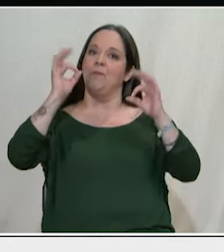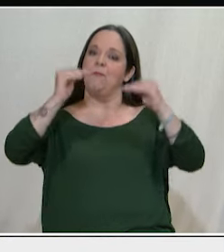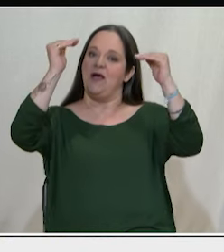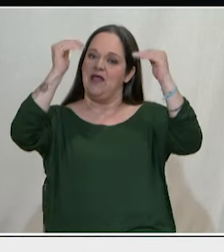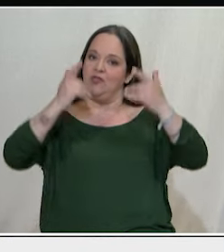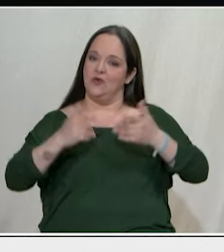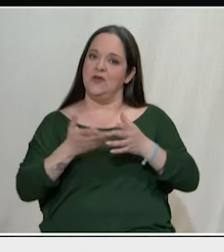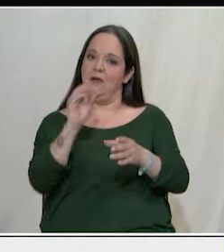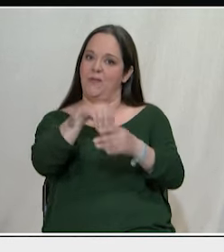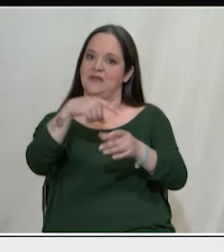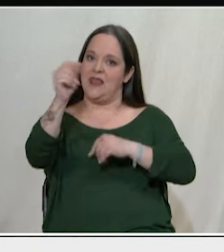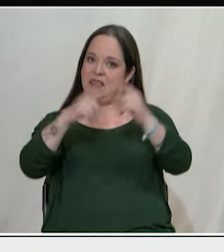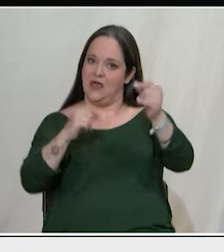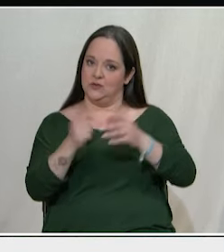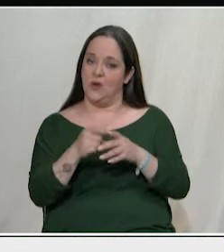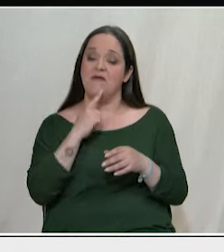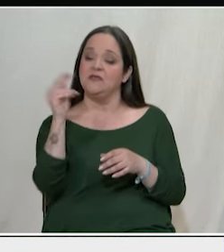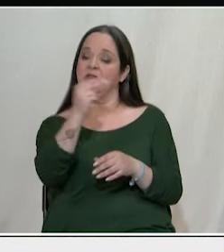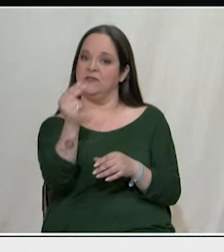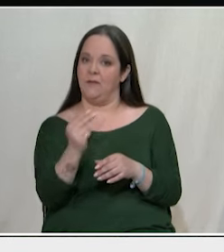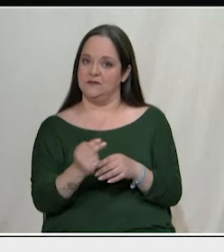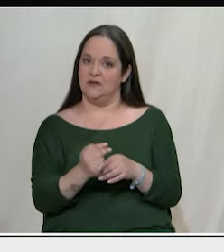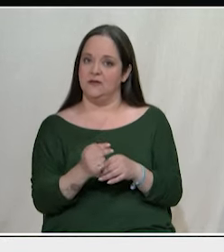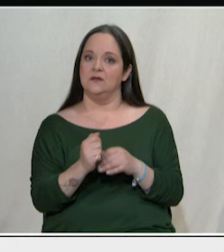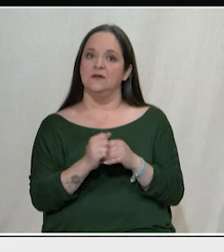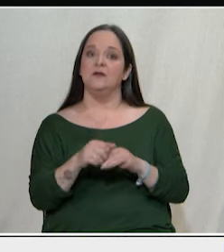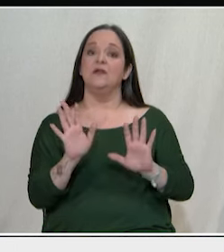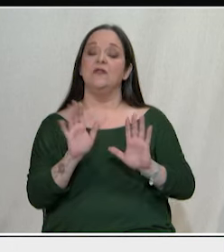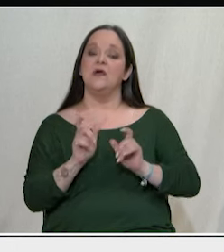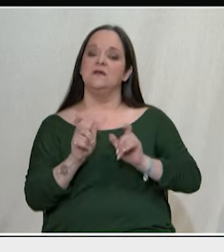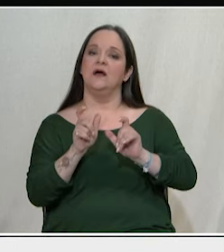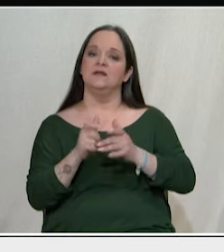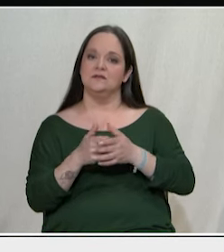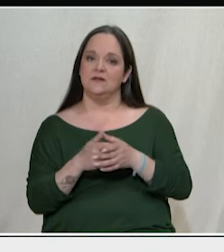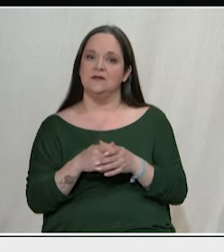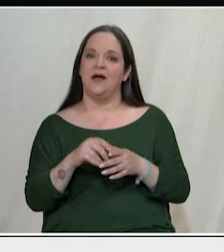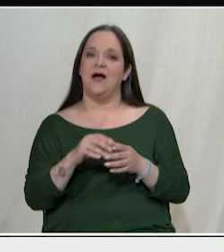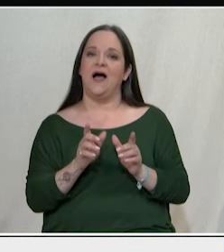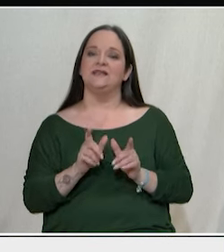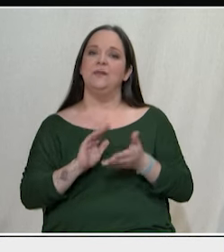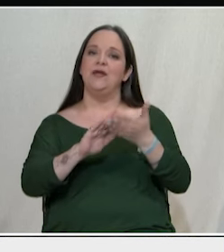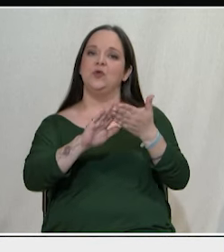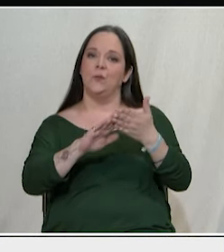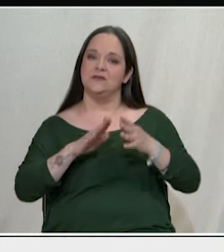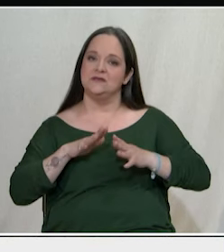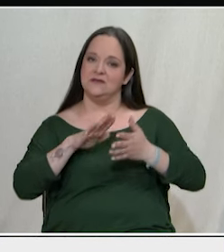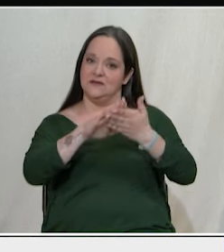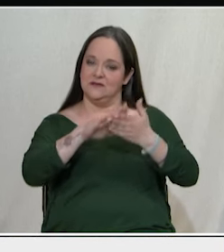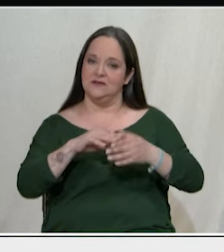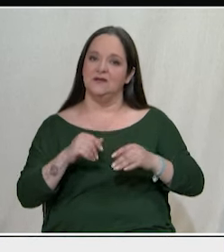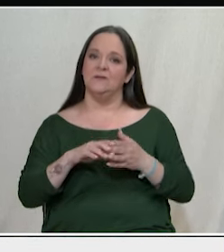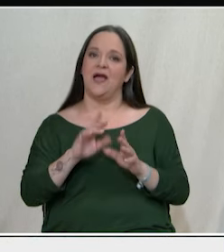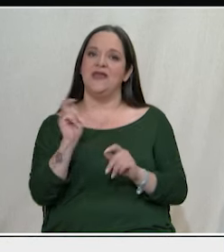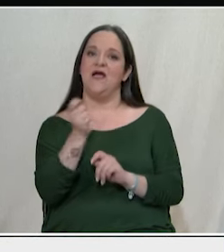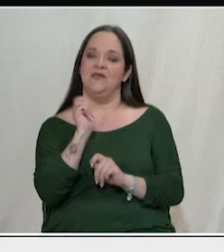ΝΑΤΟ. Τα ζητήματα αυτά δεν θα αντιμετωπιστούν με κανέναν εθνικισμό θα αντιμετωπιστούν μόνο με τους κοινούς αγώνες στη